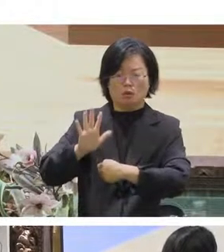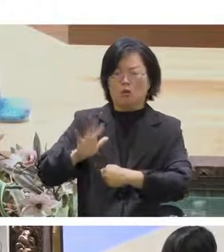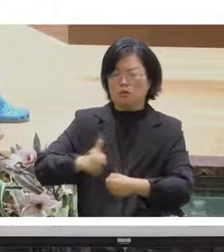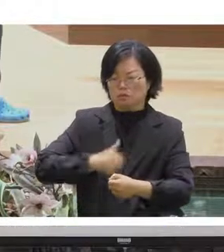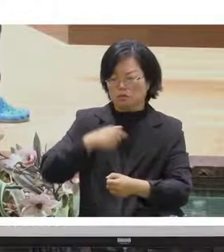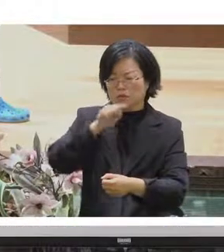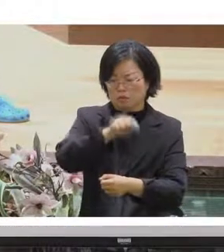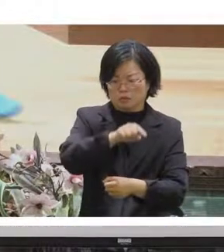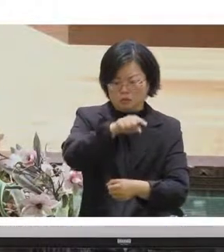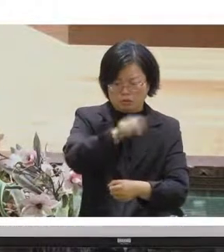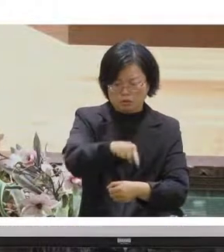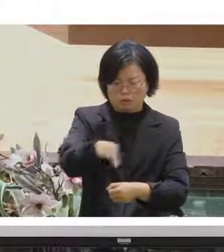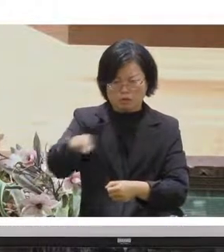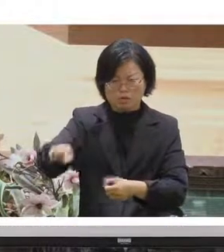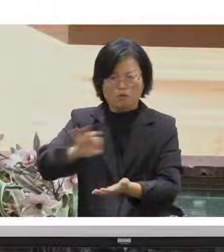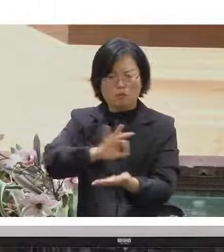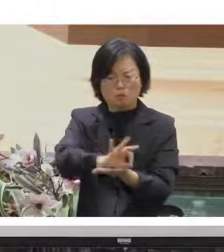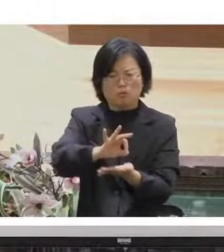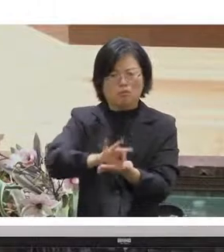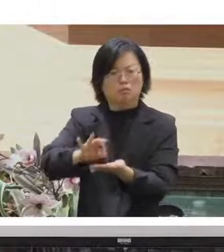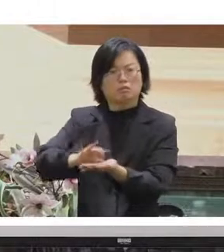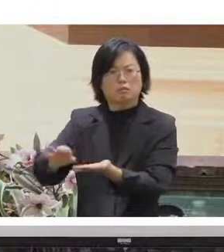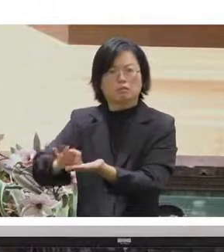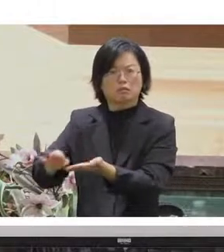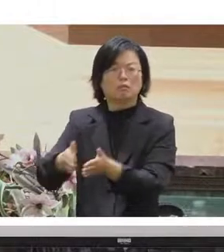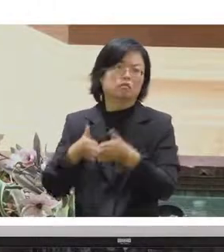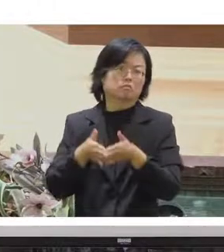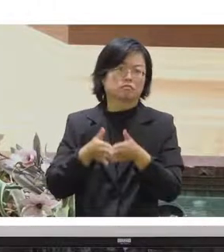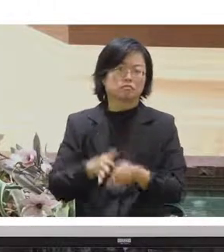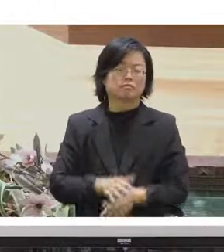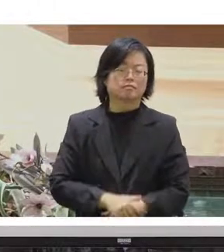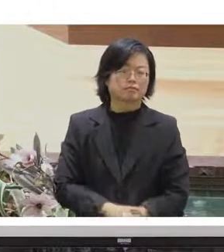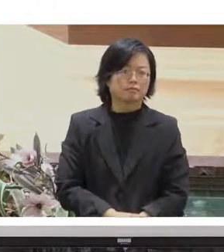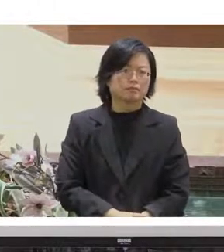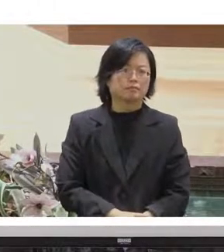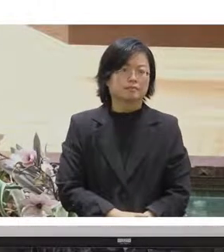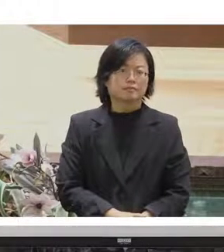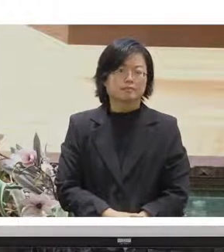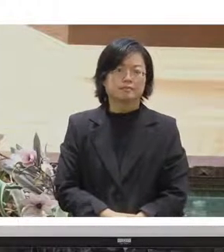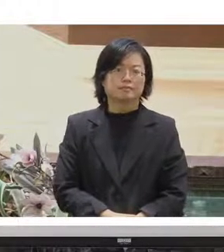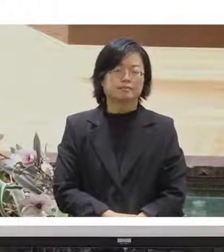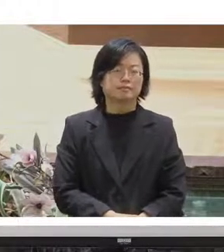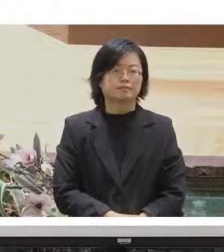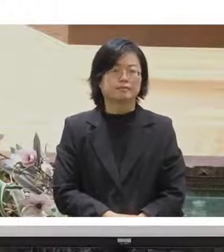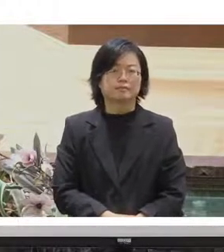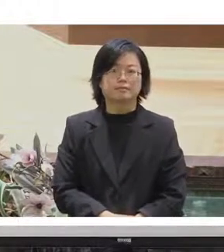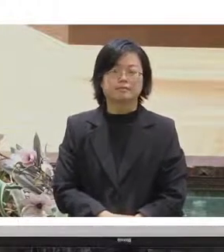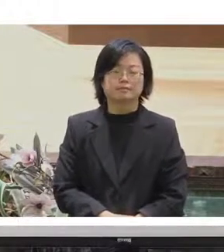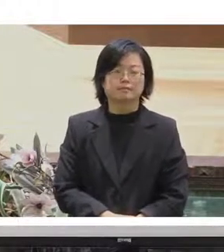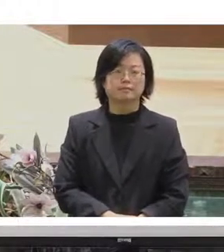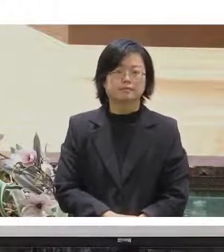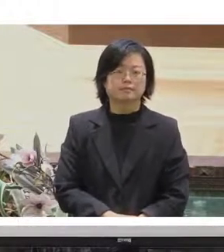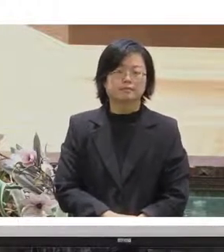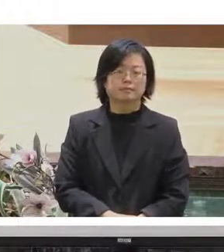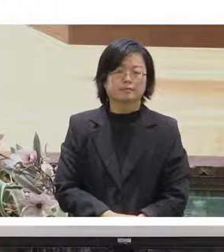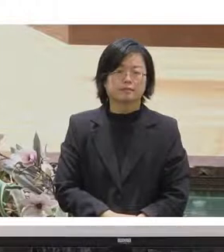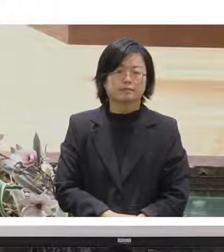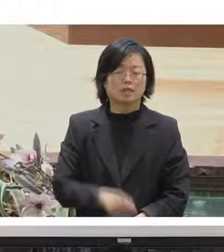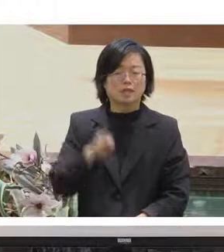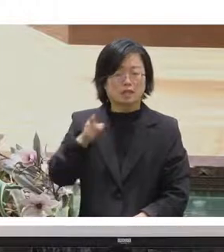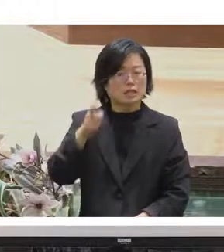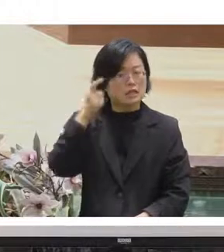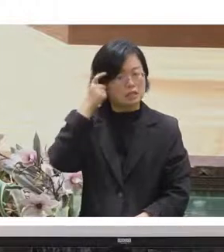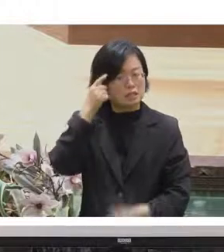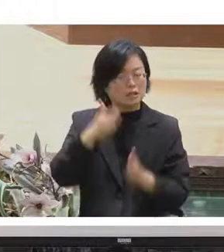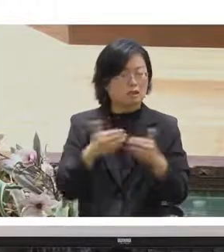地方會是剛剛提到說就是看其實就是你會想要什麼樣的品